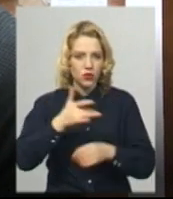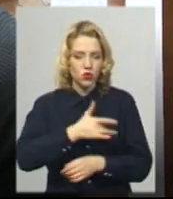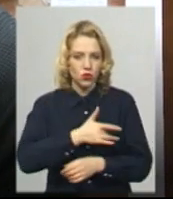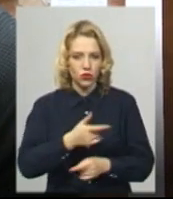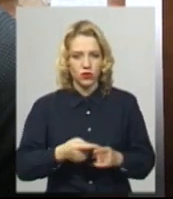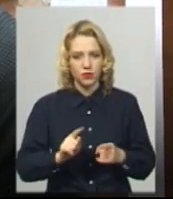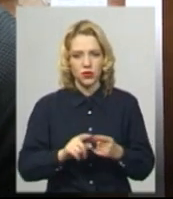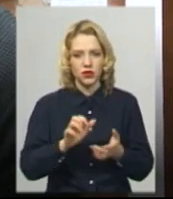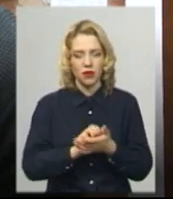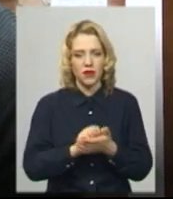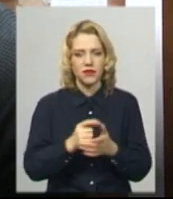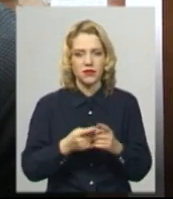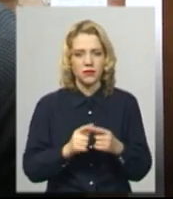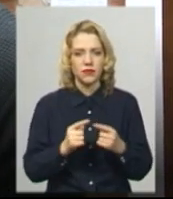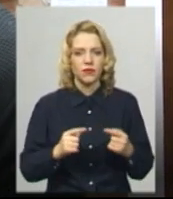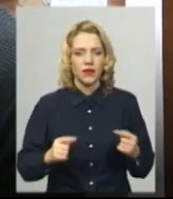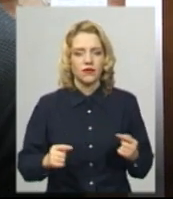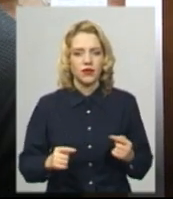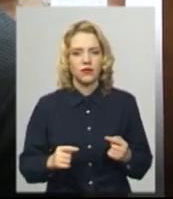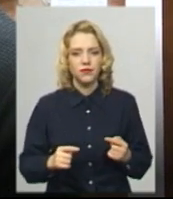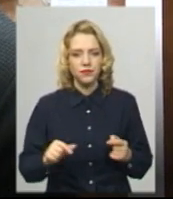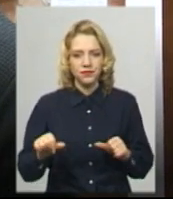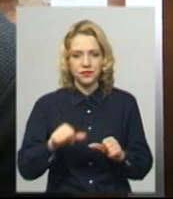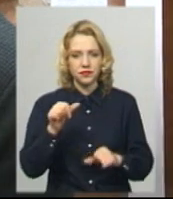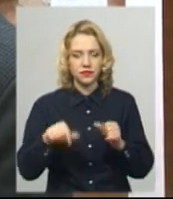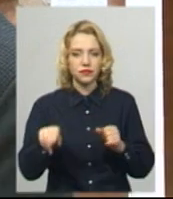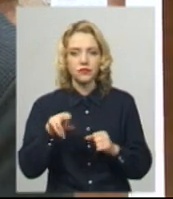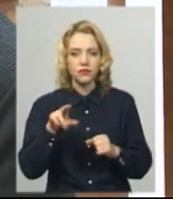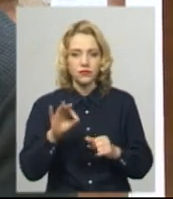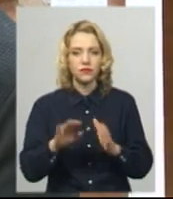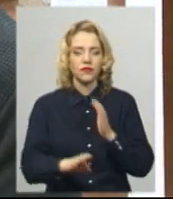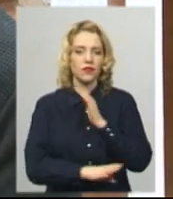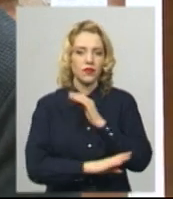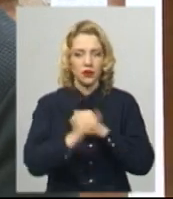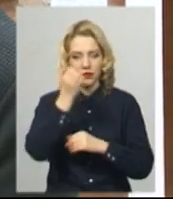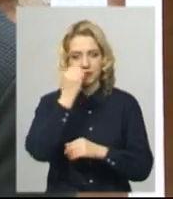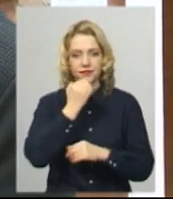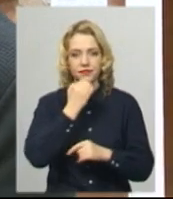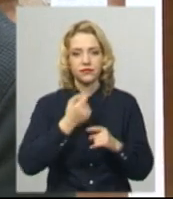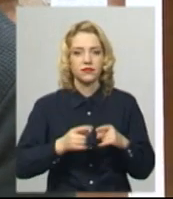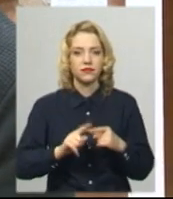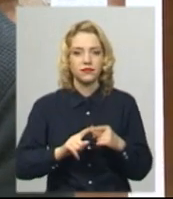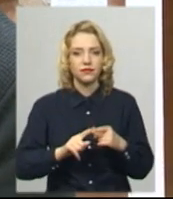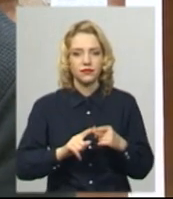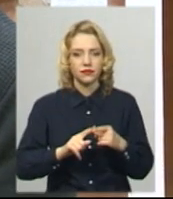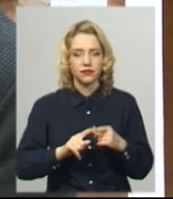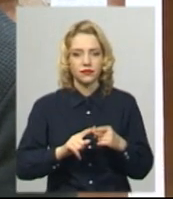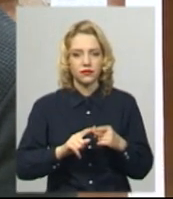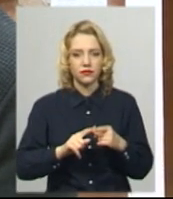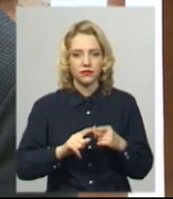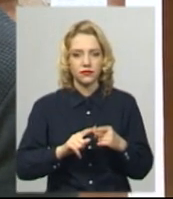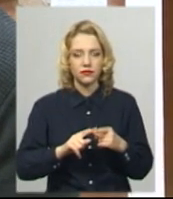цим, будемо казати, різьбою по дереву. І благодаря цьому я вийшов з того